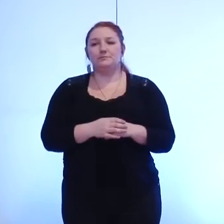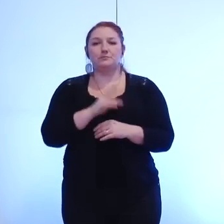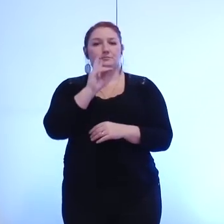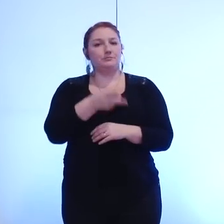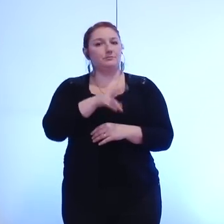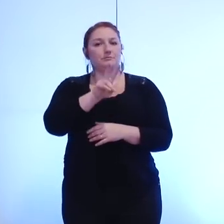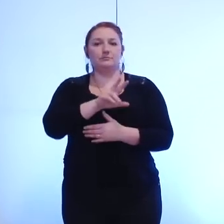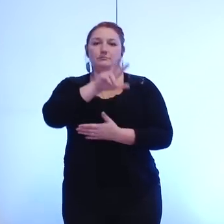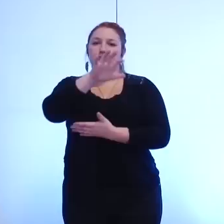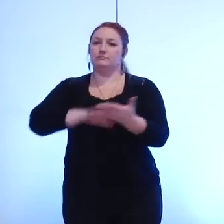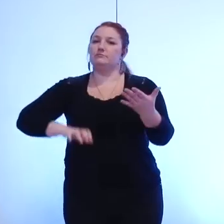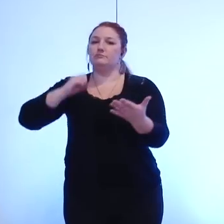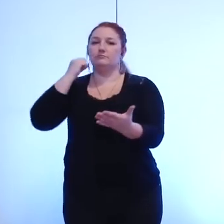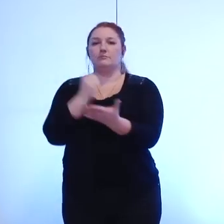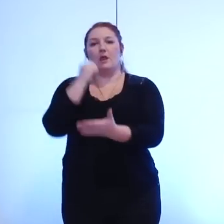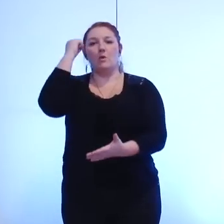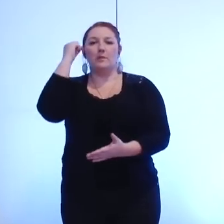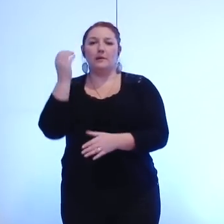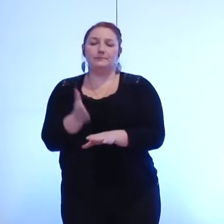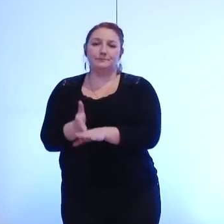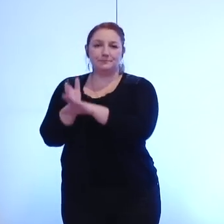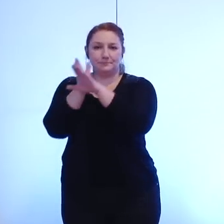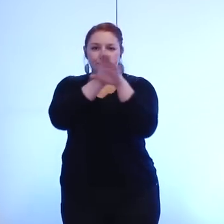est adopté.